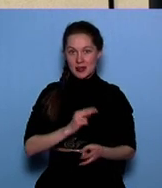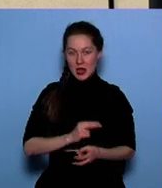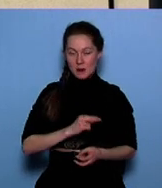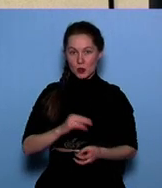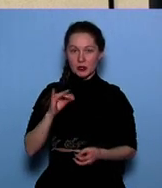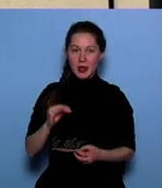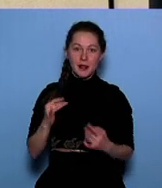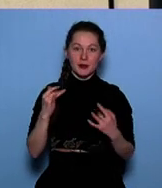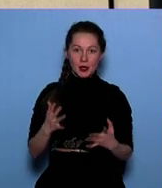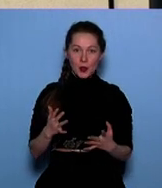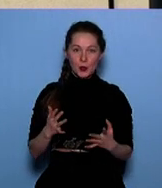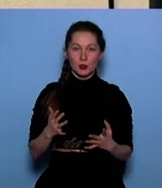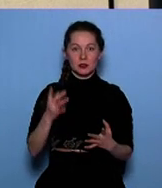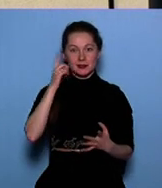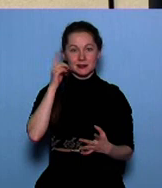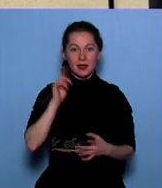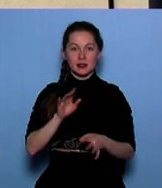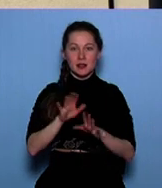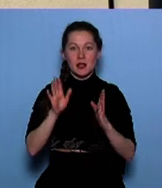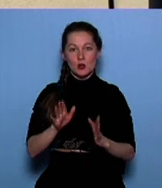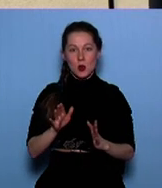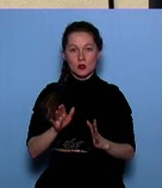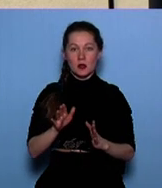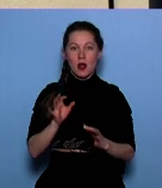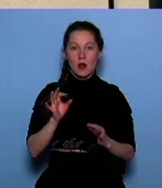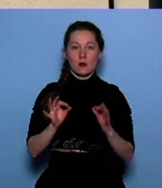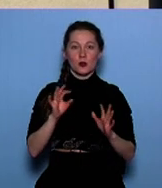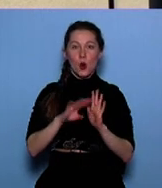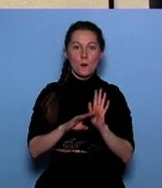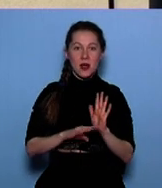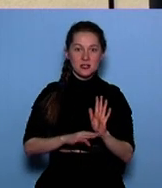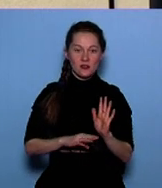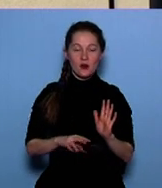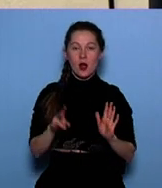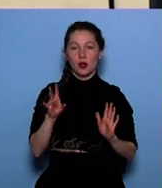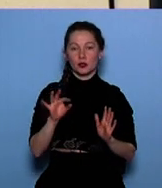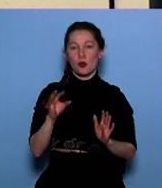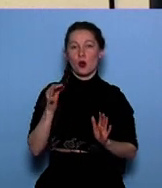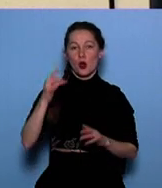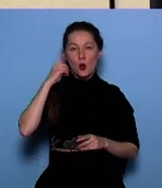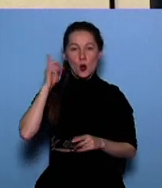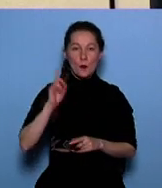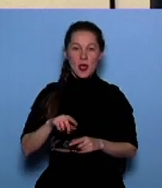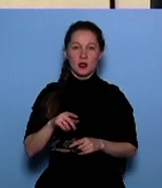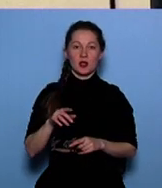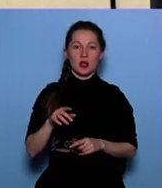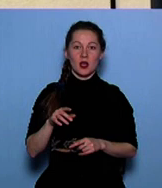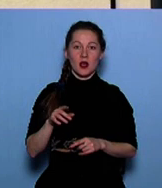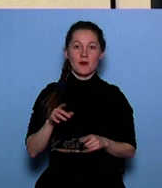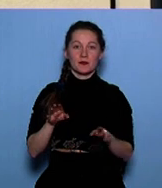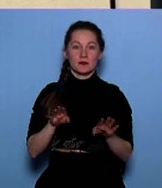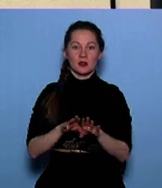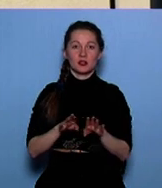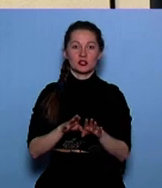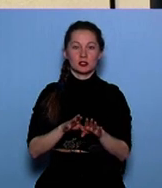и требующая знания не только нормативной базы, но еще и имение в душе. Духа такой,